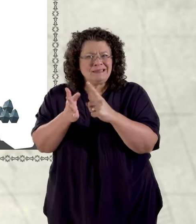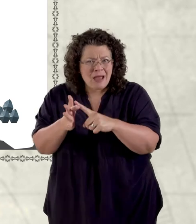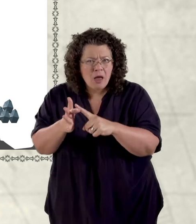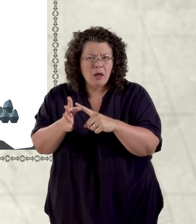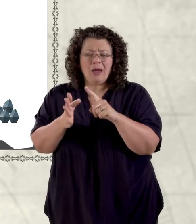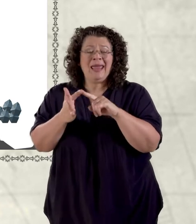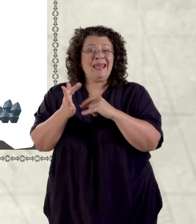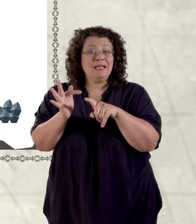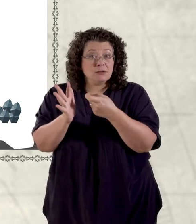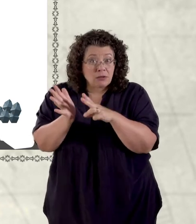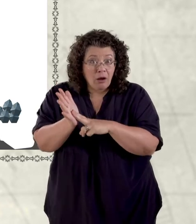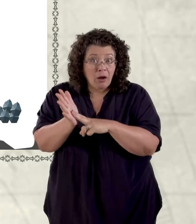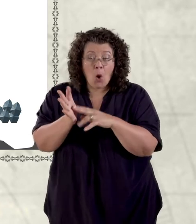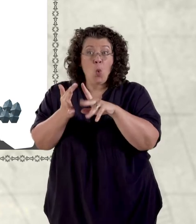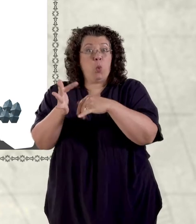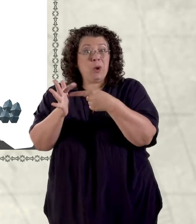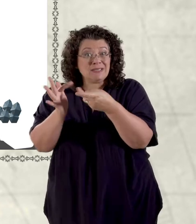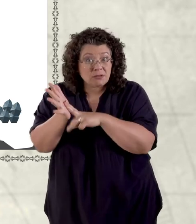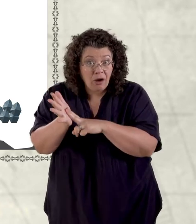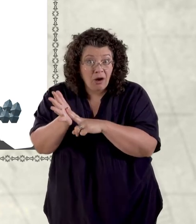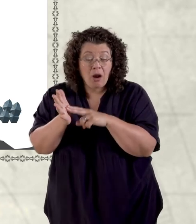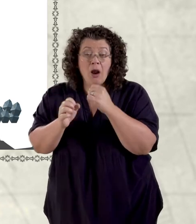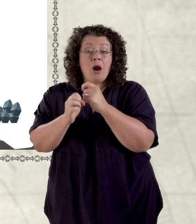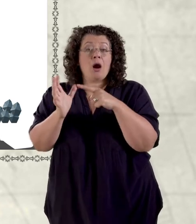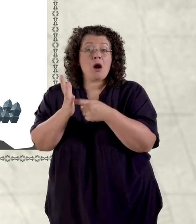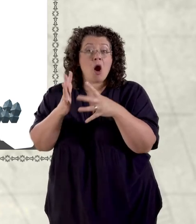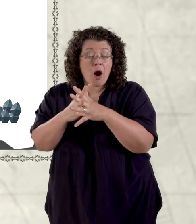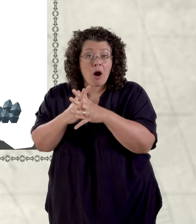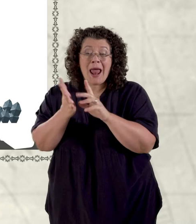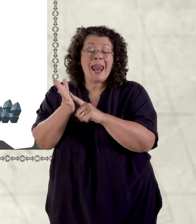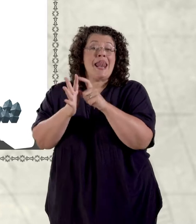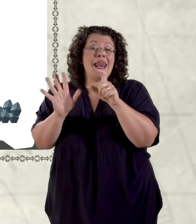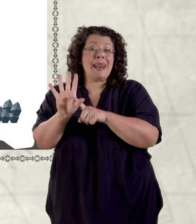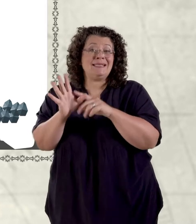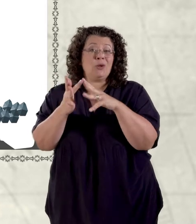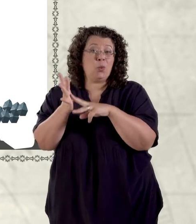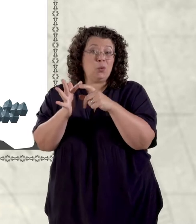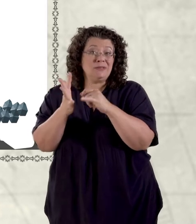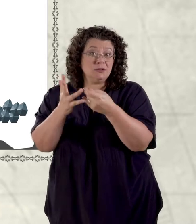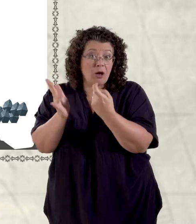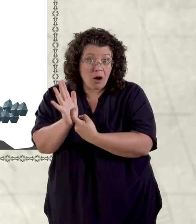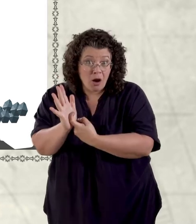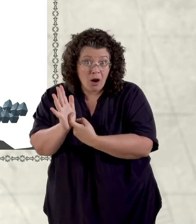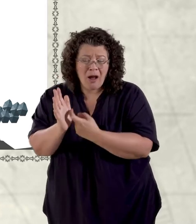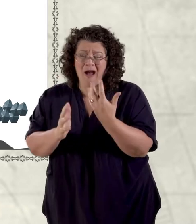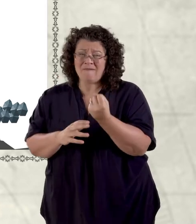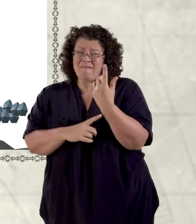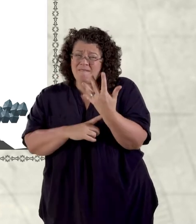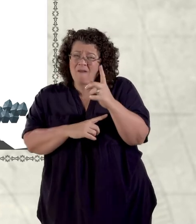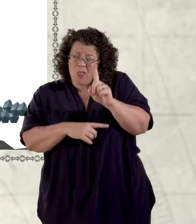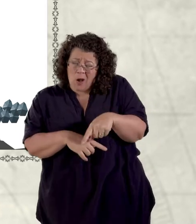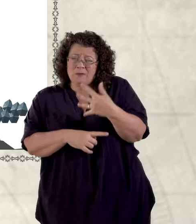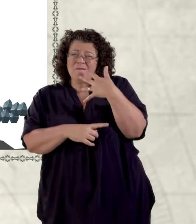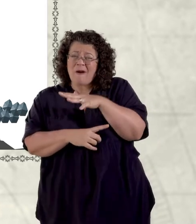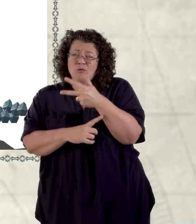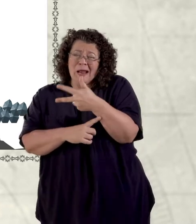Western, Pwllclor Garw a Pwllclor Lady Windsor. Oedd 5583 o